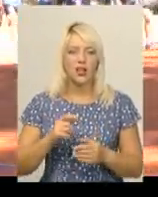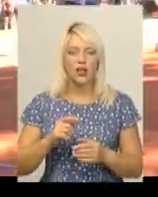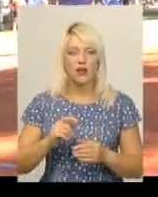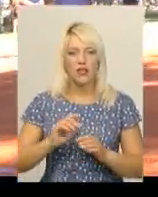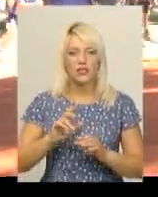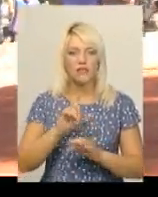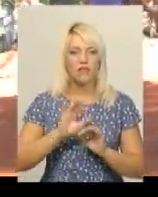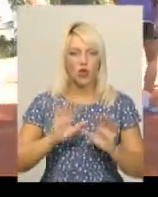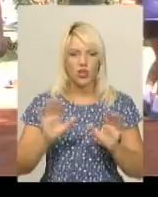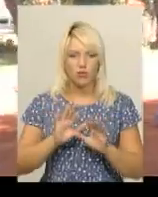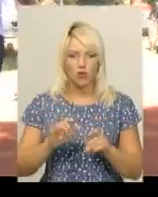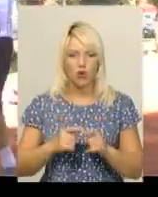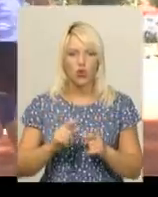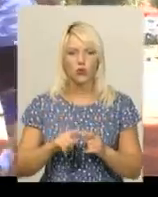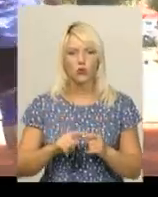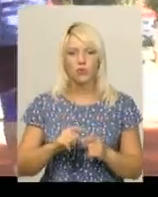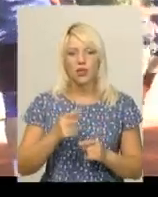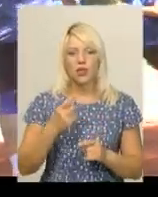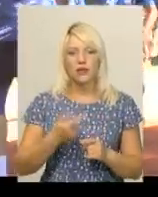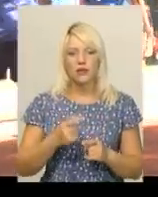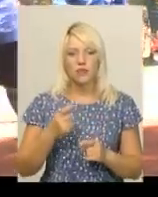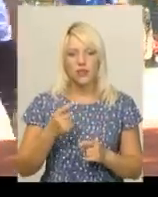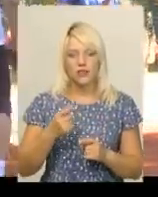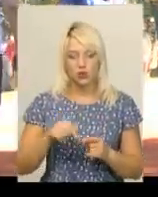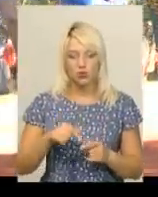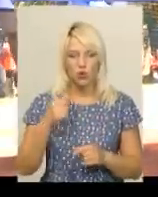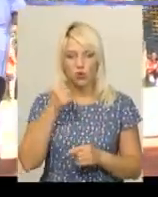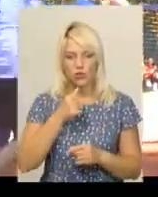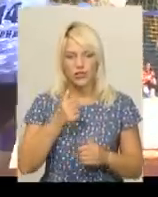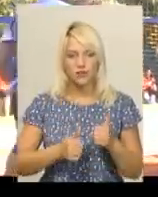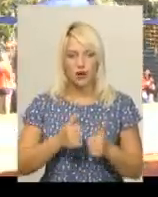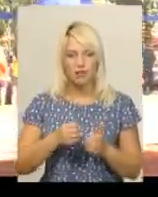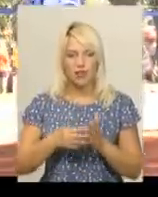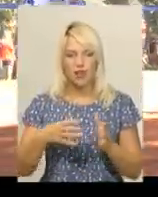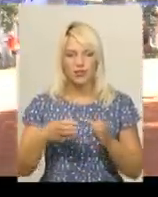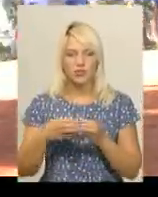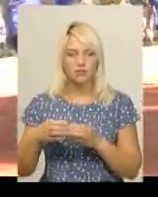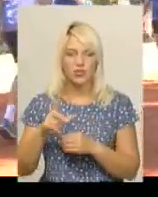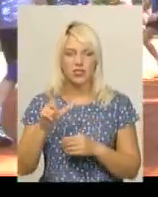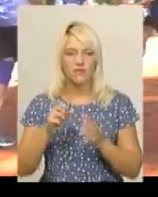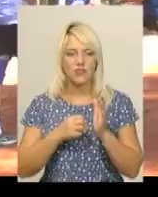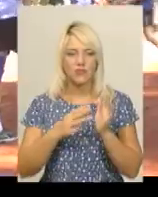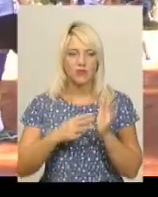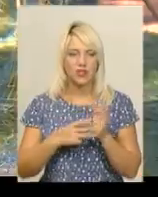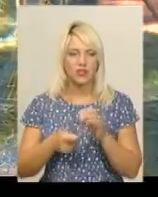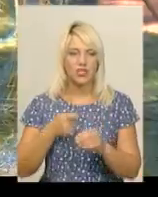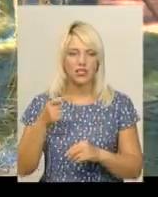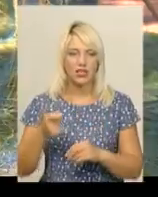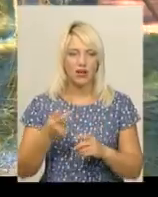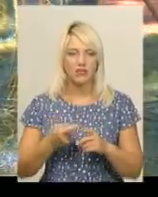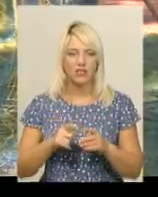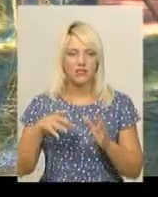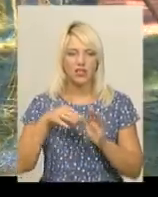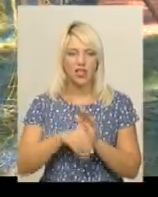відбувся торік і зібрав 12 команд-учасниць. Цього року за медалі змагаються 15 збірних з 18 заявлених. У їх складі,